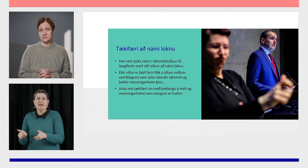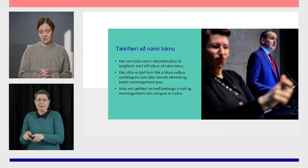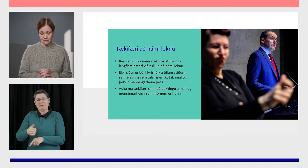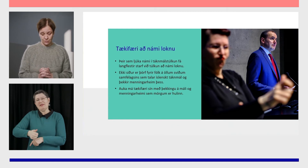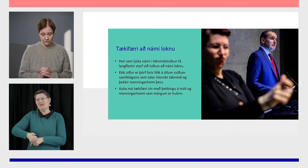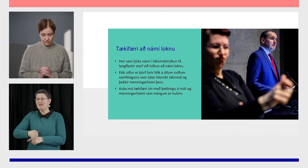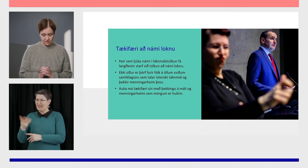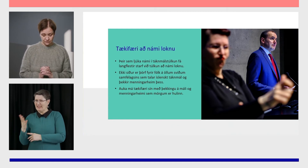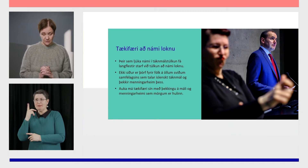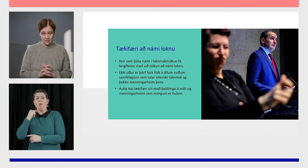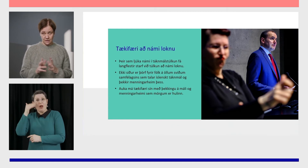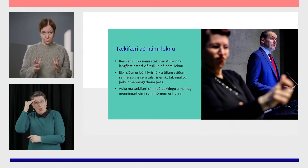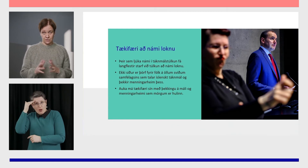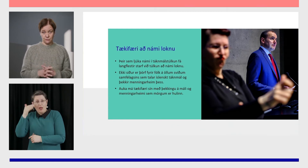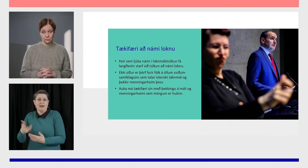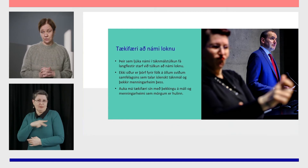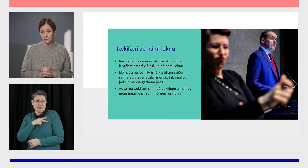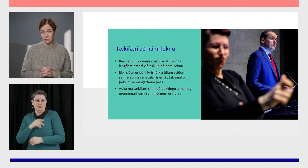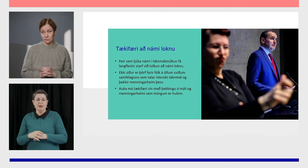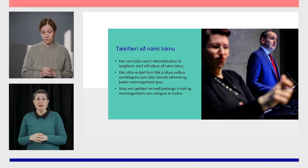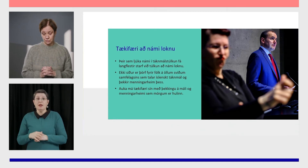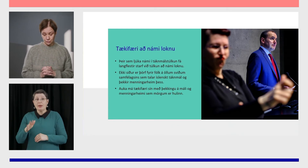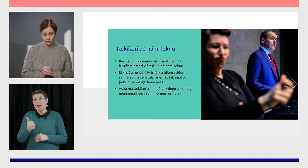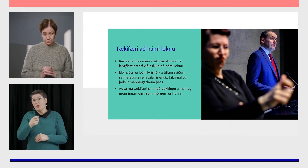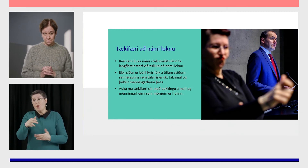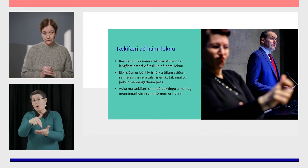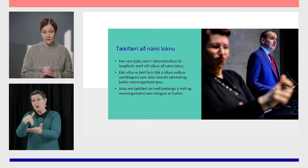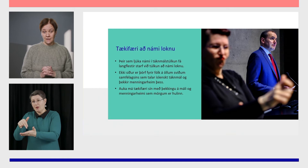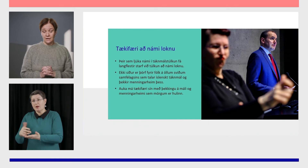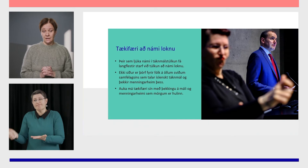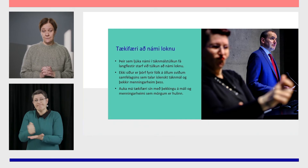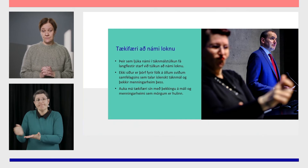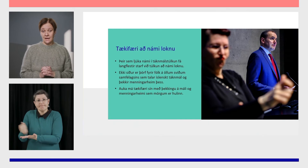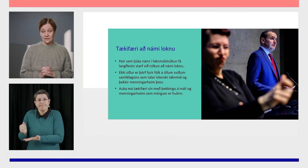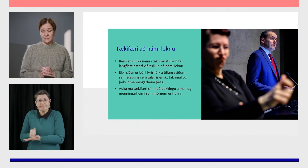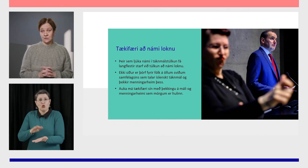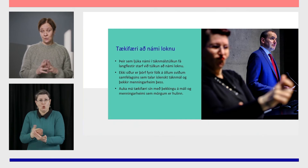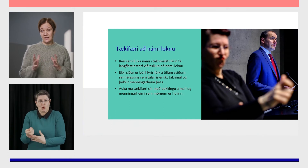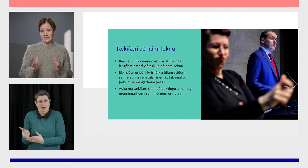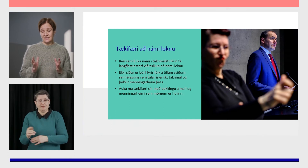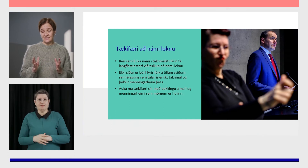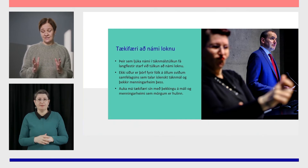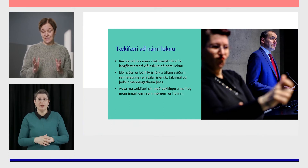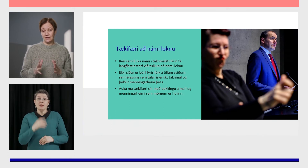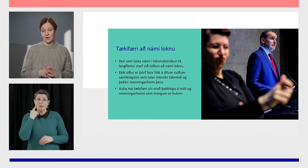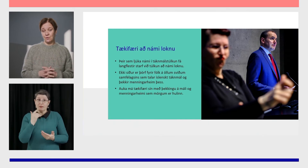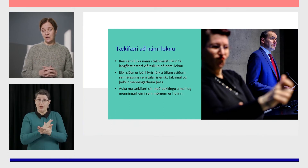tólkan en langflestir sem hafa áhvað að fá starf. Það eru ráðnir tólkar á nokkrum stöðum. En þeir sem ljúka